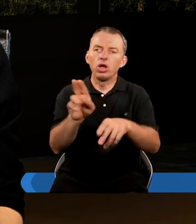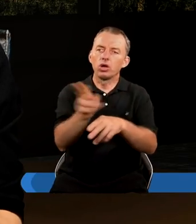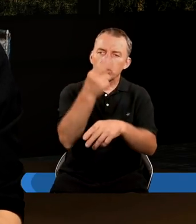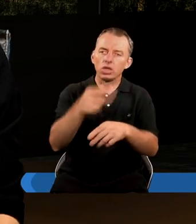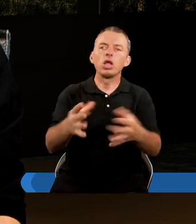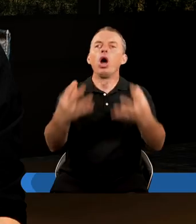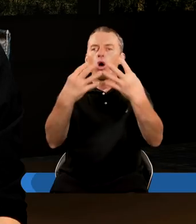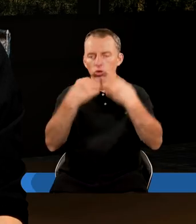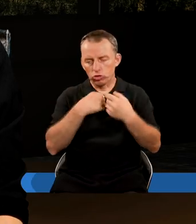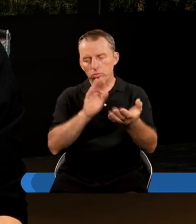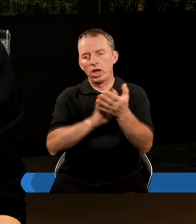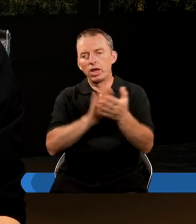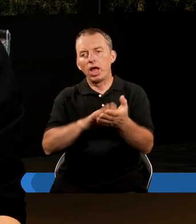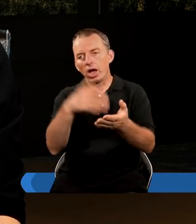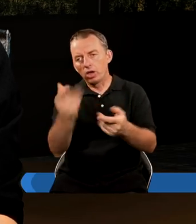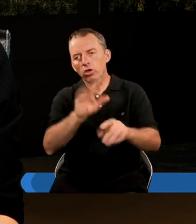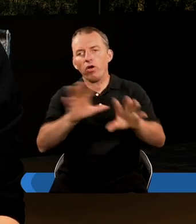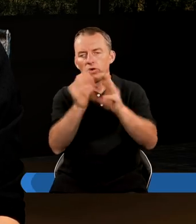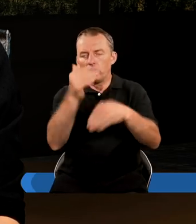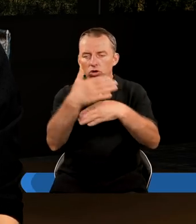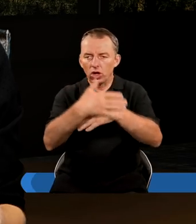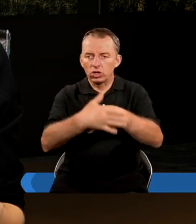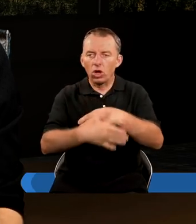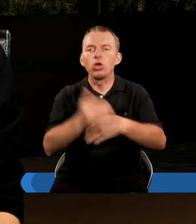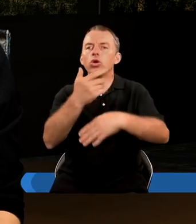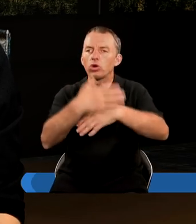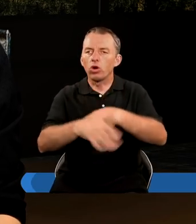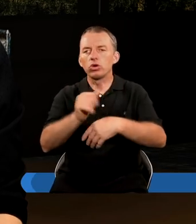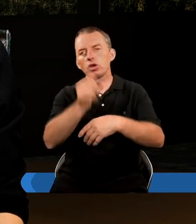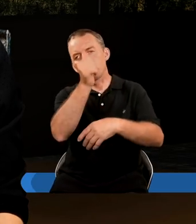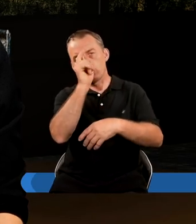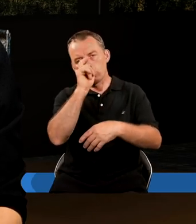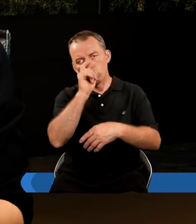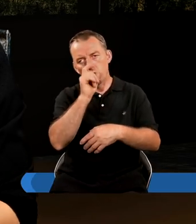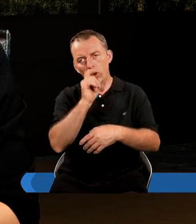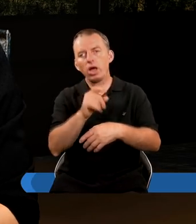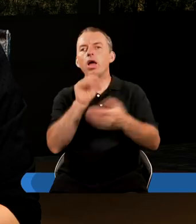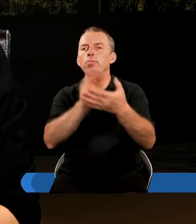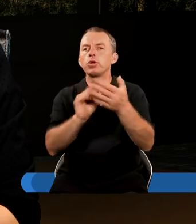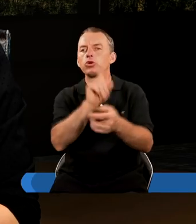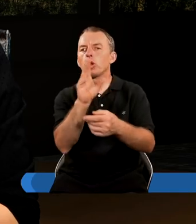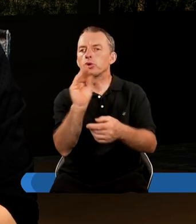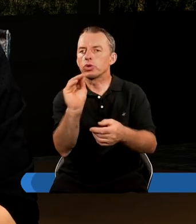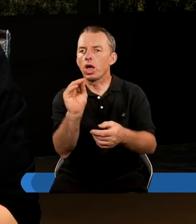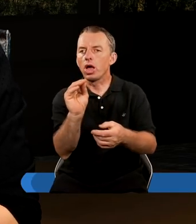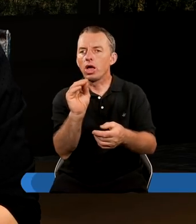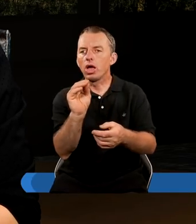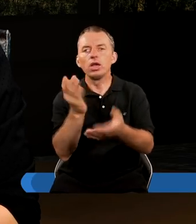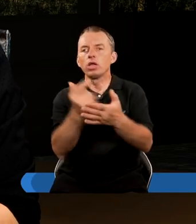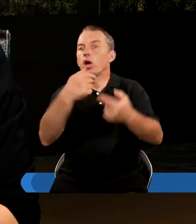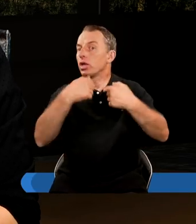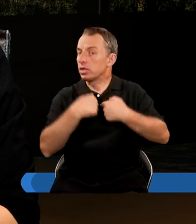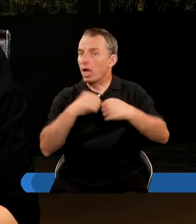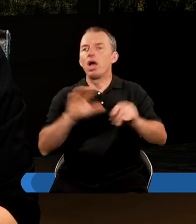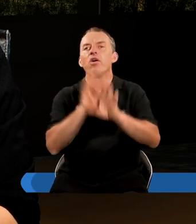kiedyś otrzyma nagrodę, bo to wszystko się skończy, tak, skończy się to zło. I on pisze, że nie tylko ja,